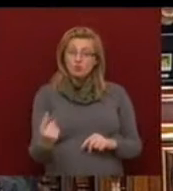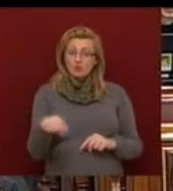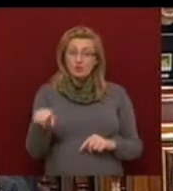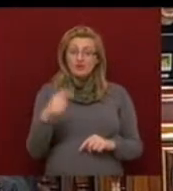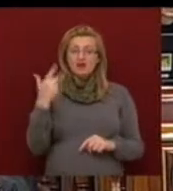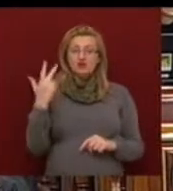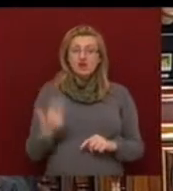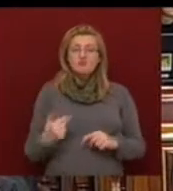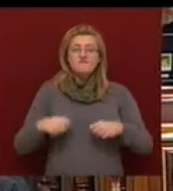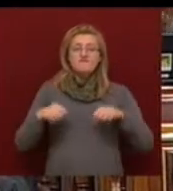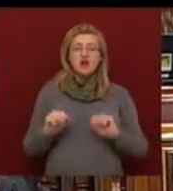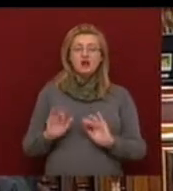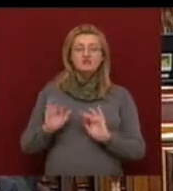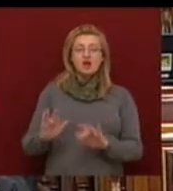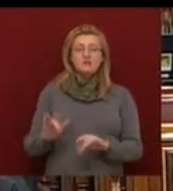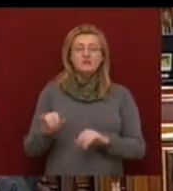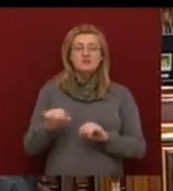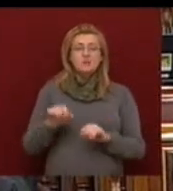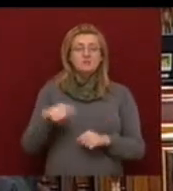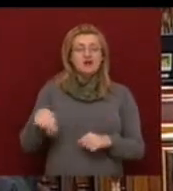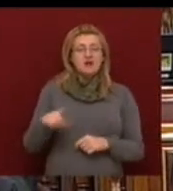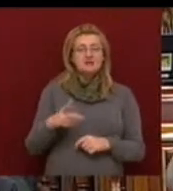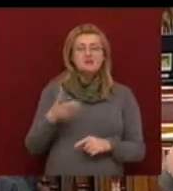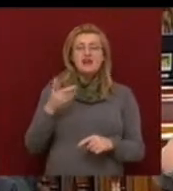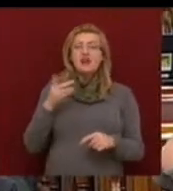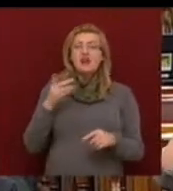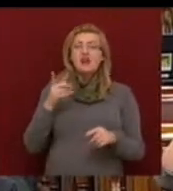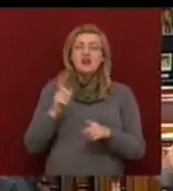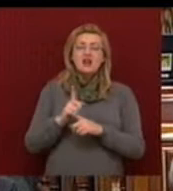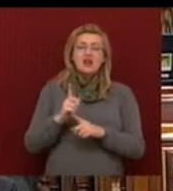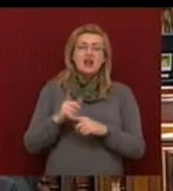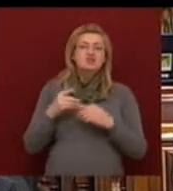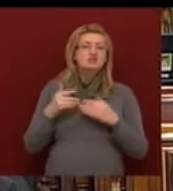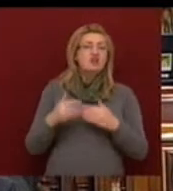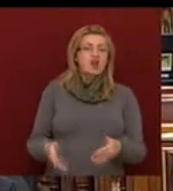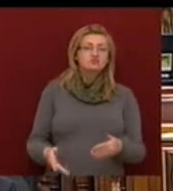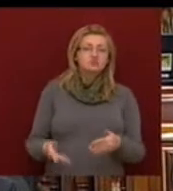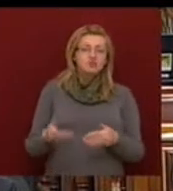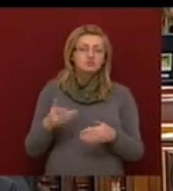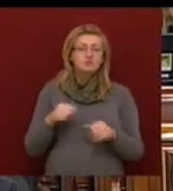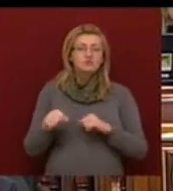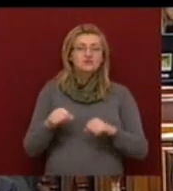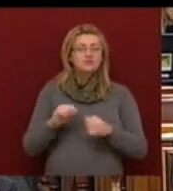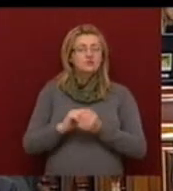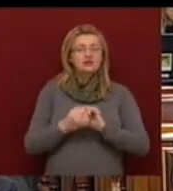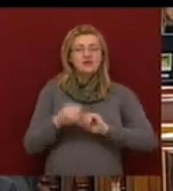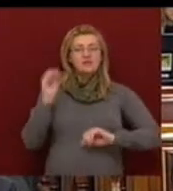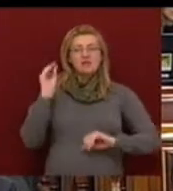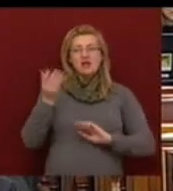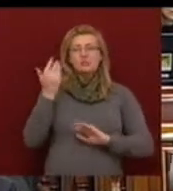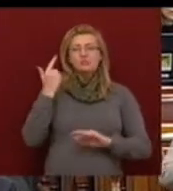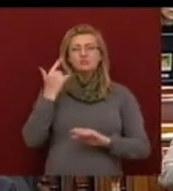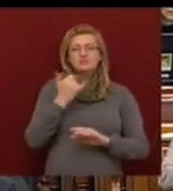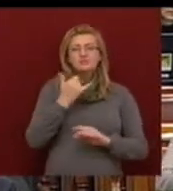kétharmados felhatalmazással rendelkező kormány elszalasztott egy történelmi lehetőséget, hogy az elmúlt húsz év bukott